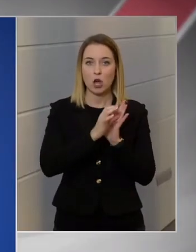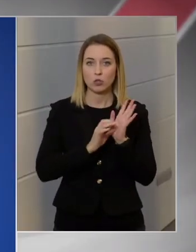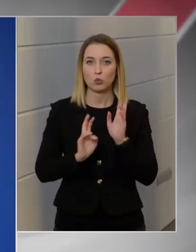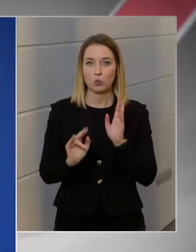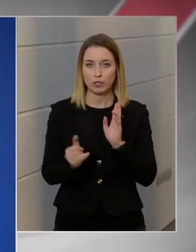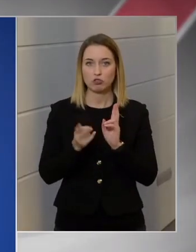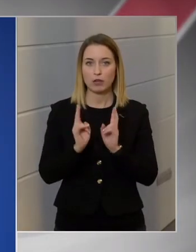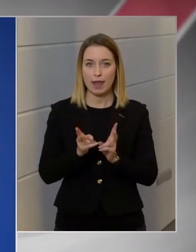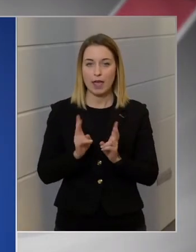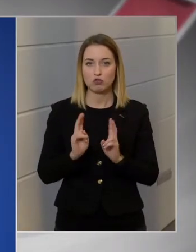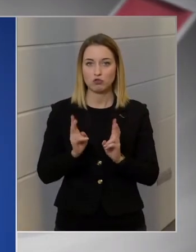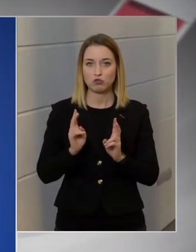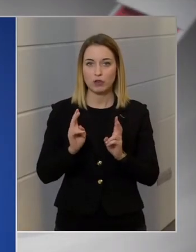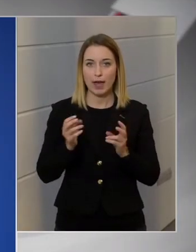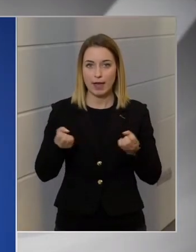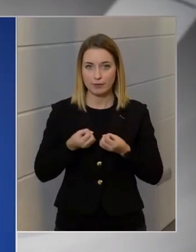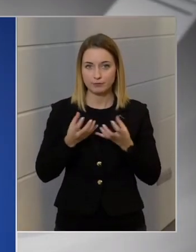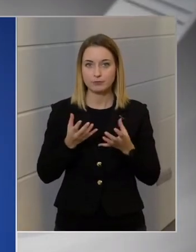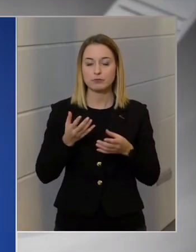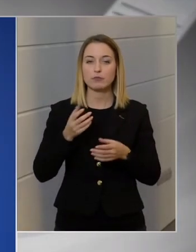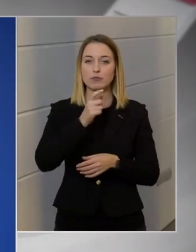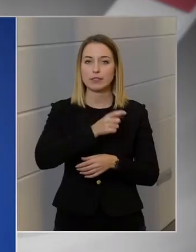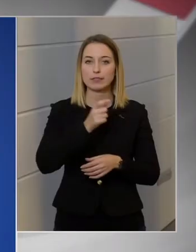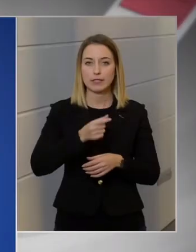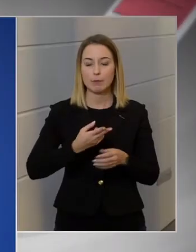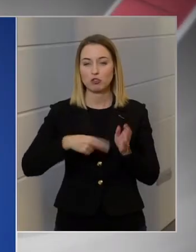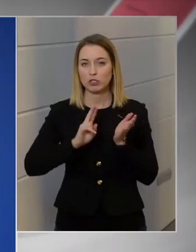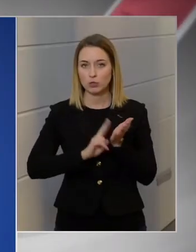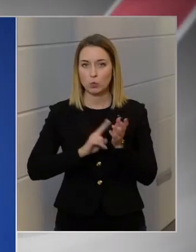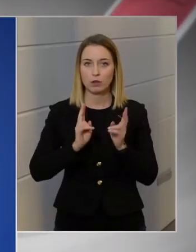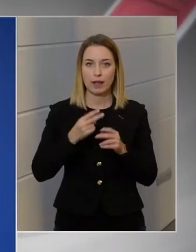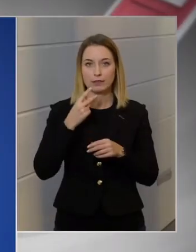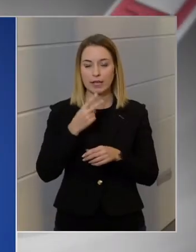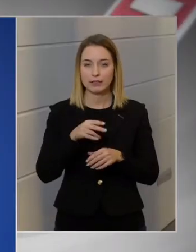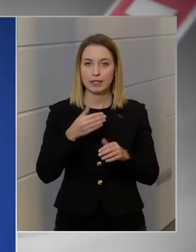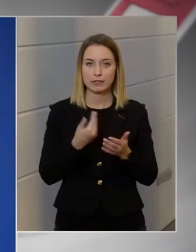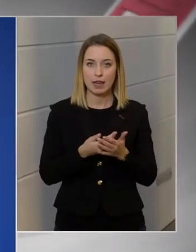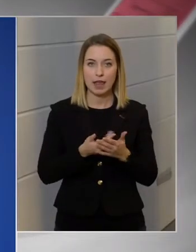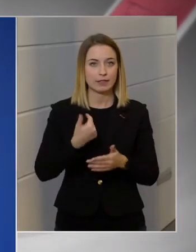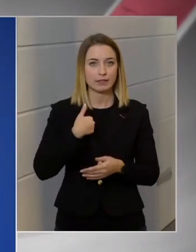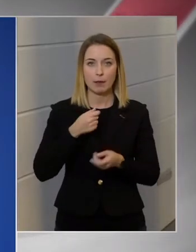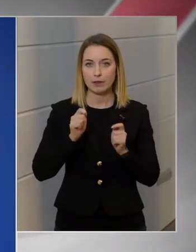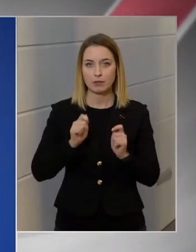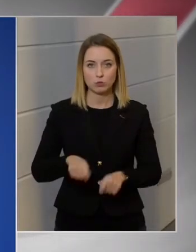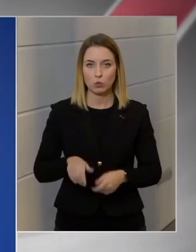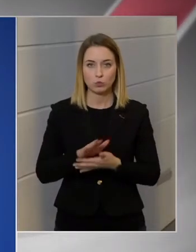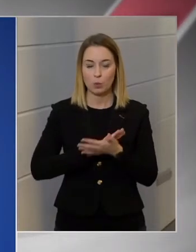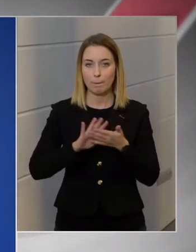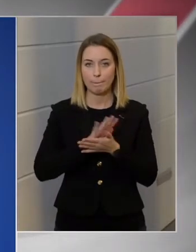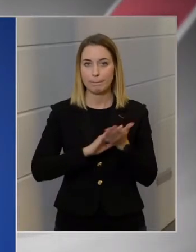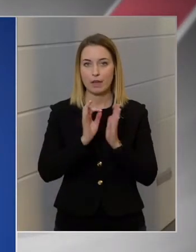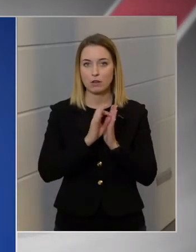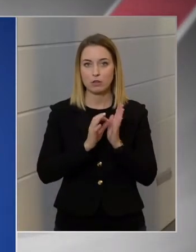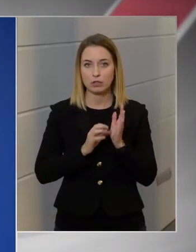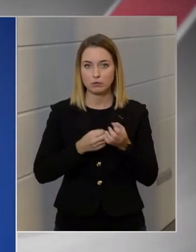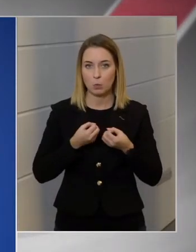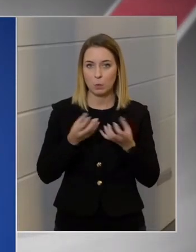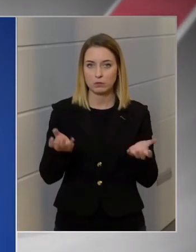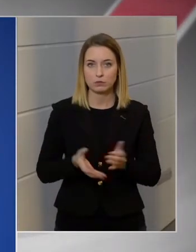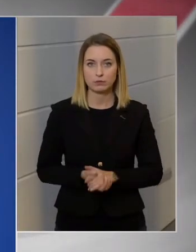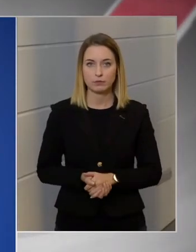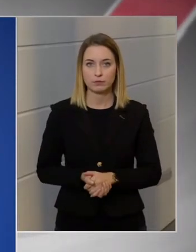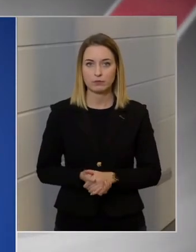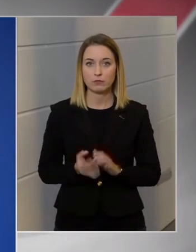lehessen generálni. A személyiségjogra tekintettel kell akkor ezt megtenni. Nem én döntök arról, hogy milyen adatot gyűjt a magyar kormány.